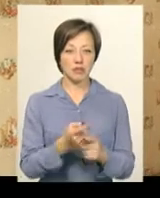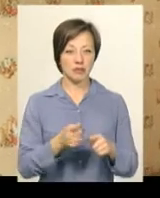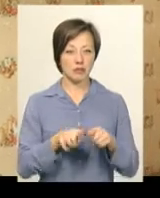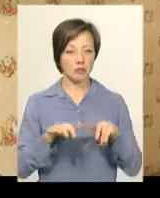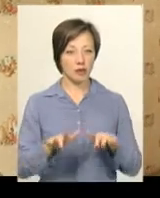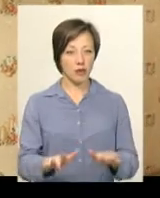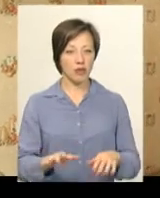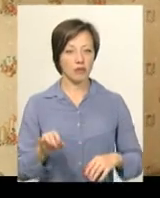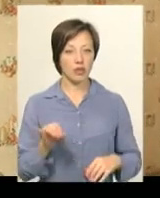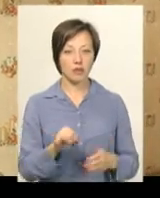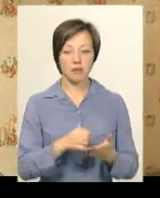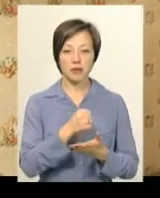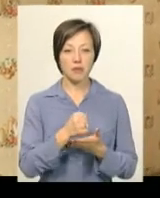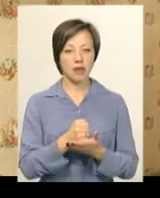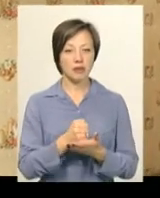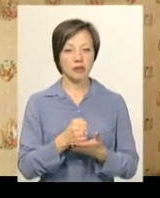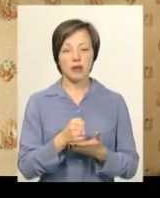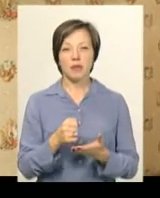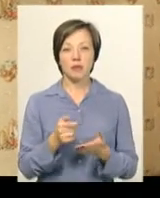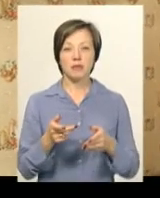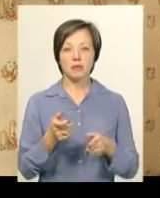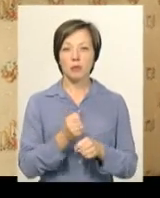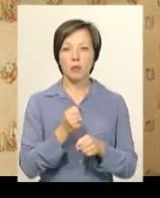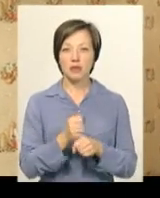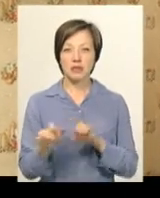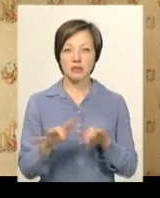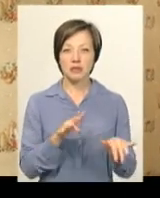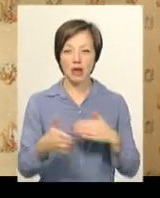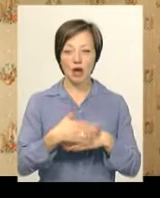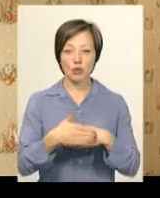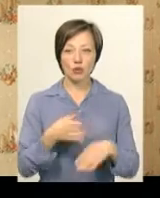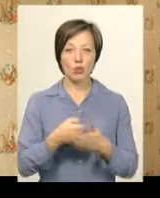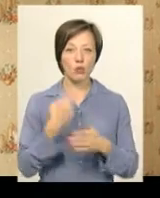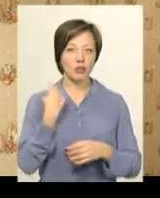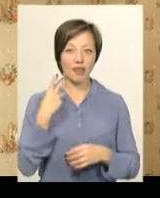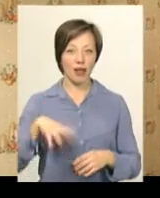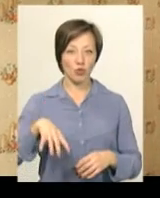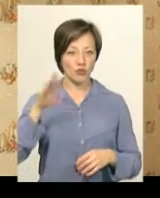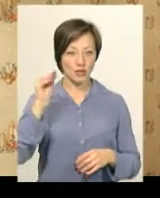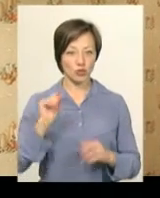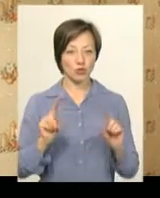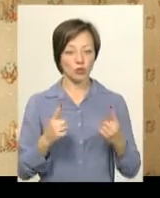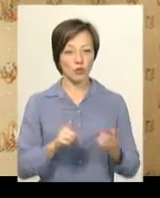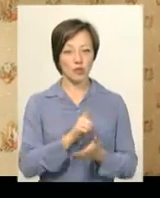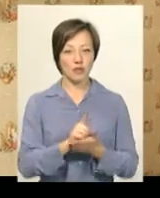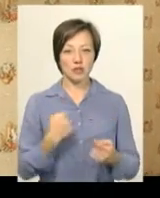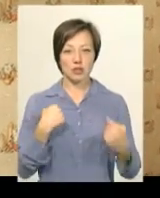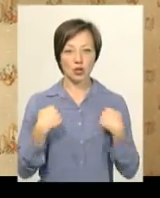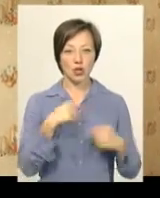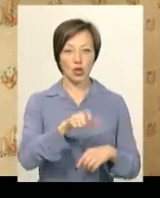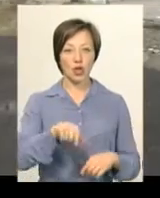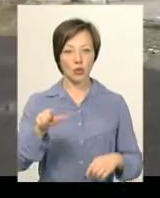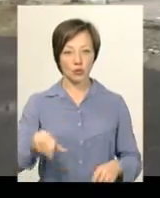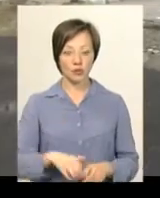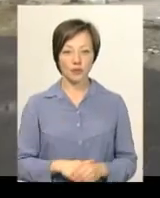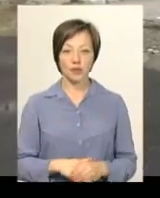ділом і приймати якісь міри до боржників, а не до всіх. Чому повинні страждати люди?